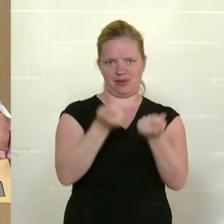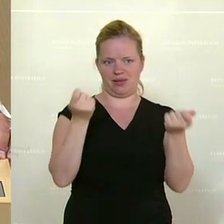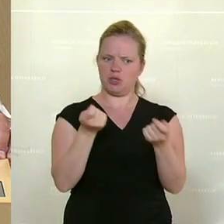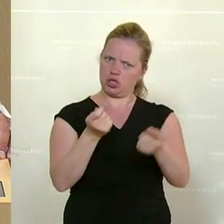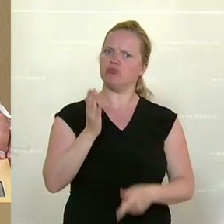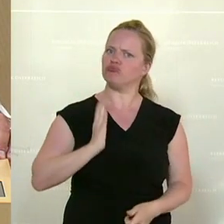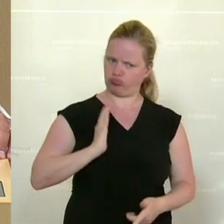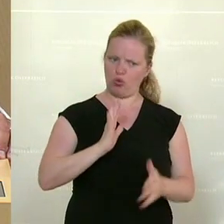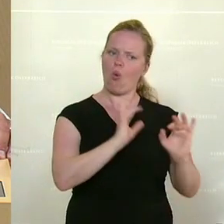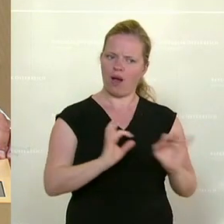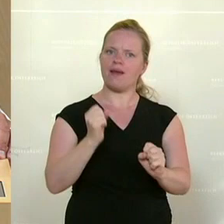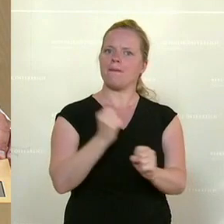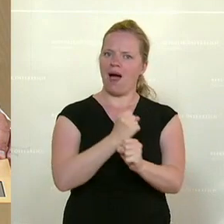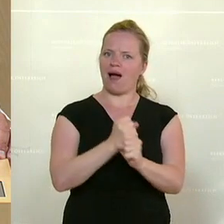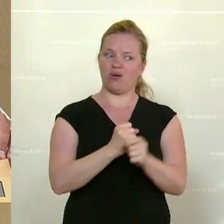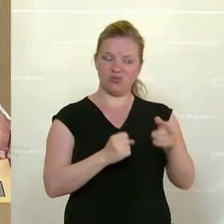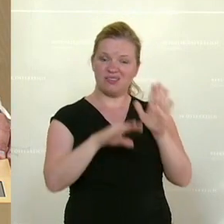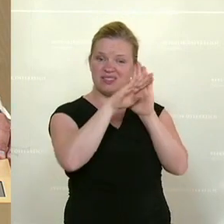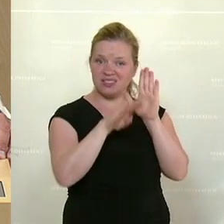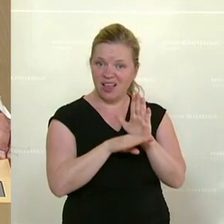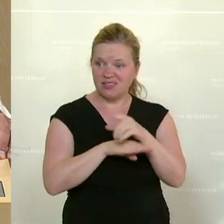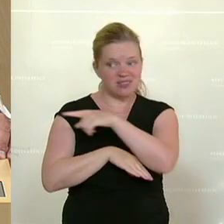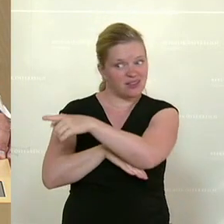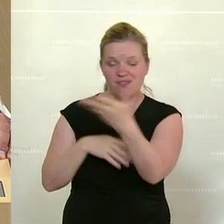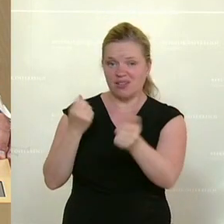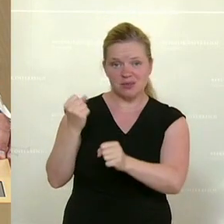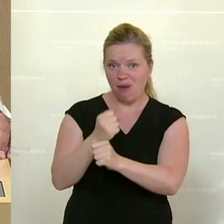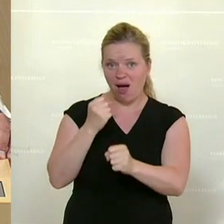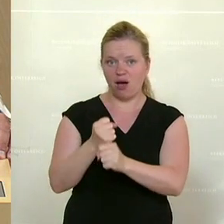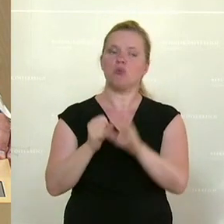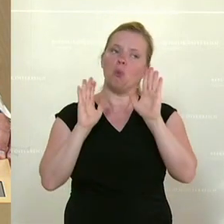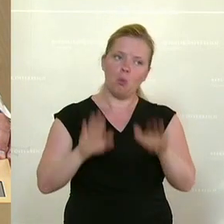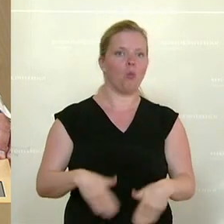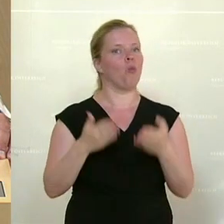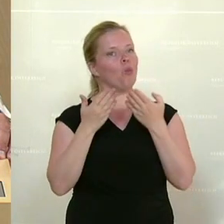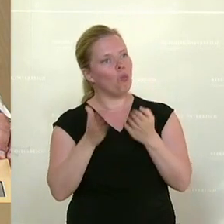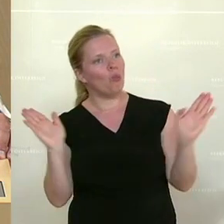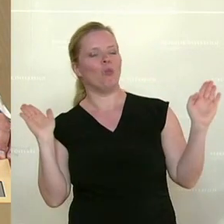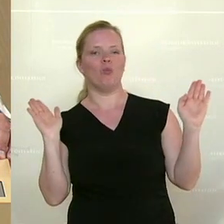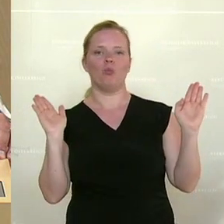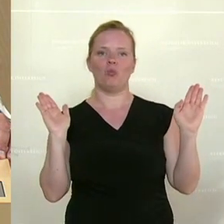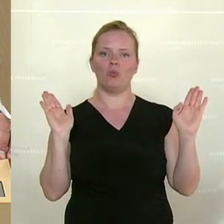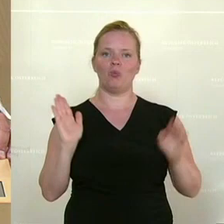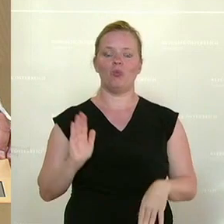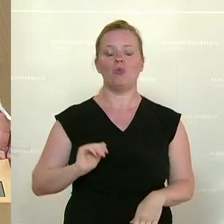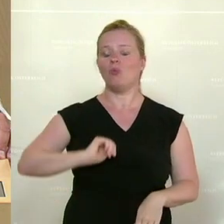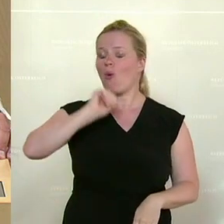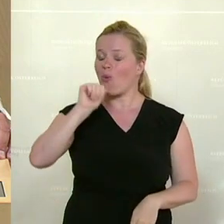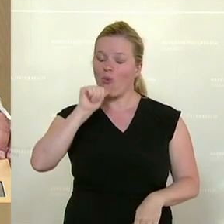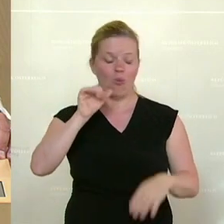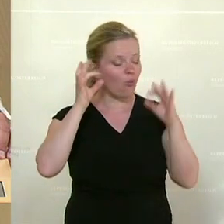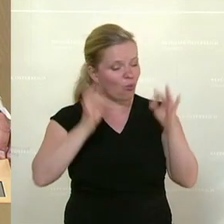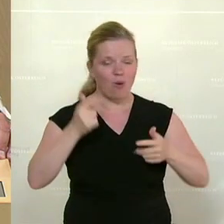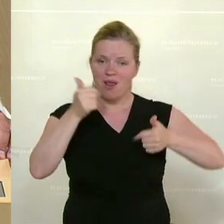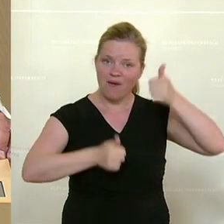ordentlich und mit dem Gesetz öffnen sie im Grunde genommen Tür und Tor für unlauteren Wettbewerb